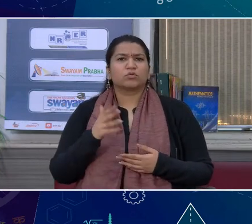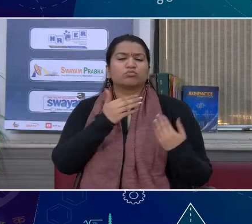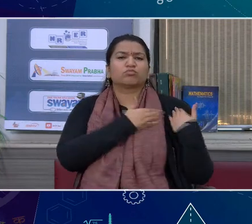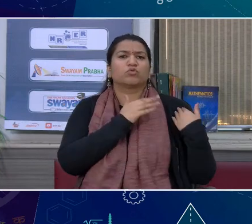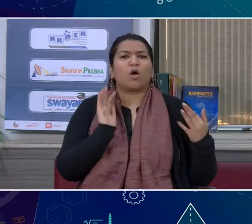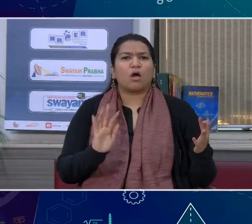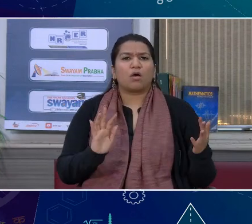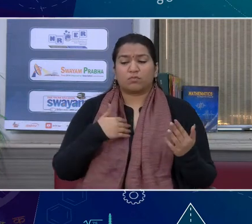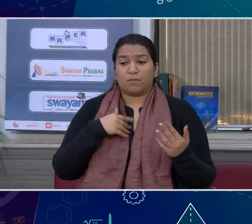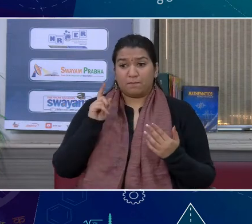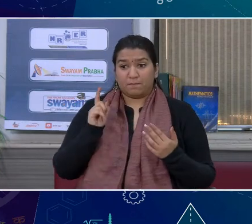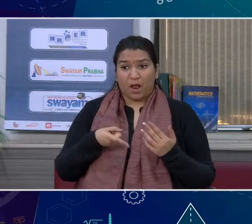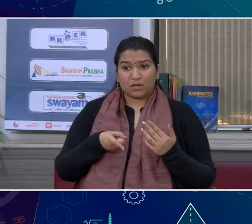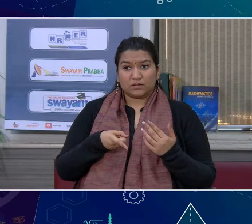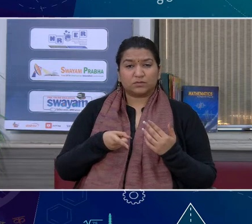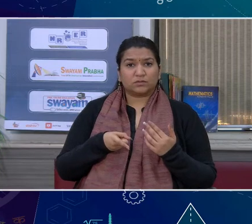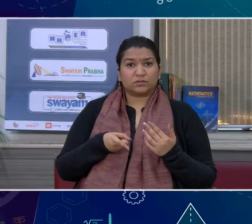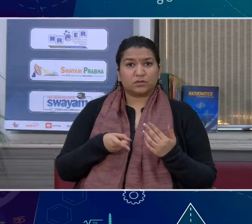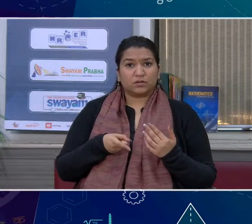बच्चे को कि से की